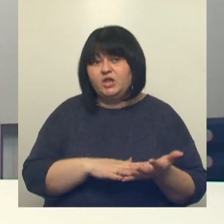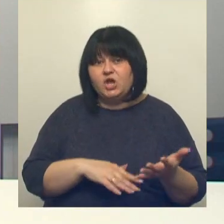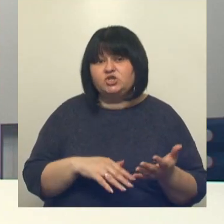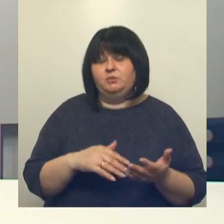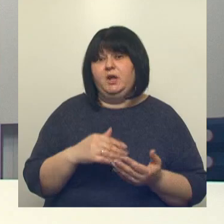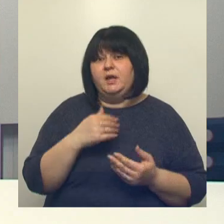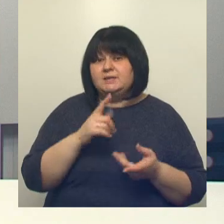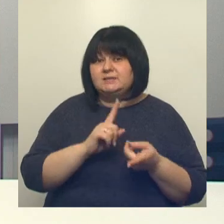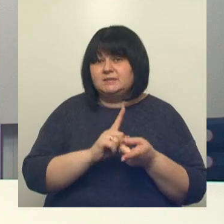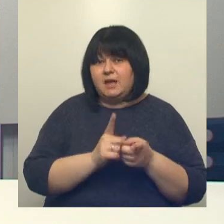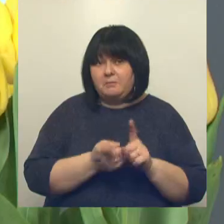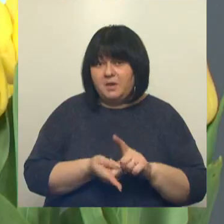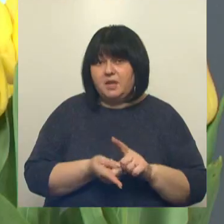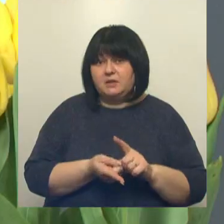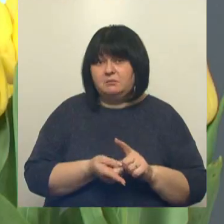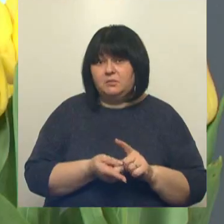раз заменим тюльпаны